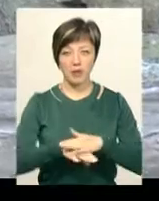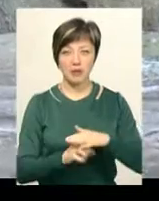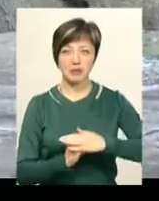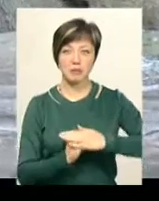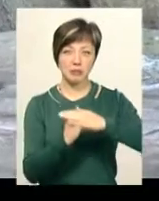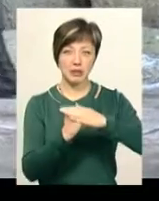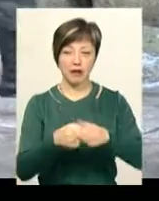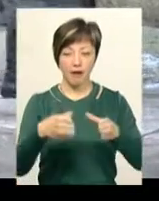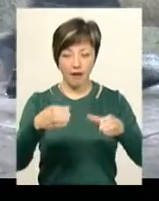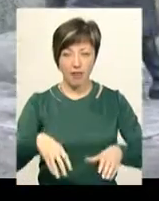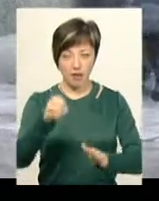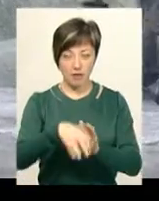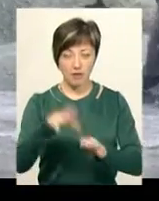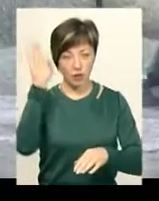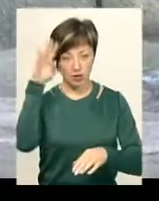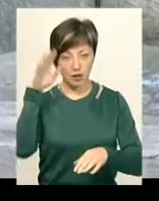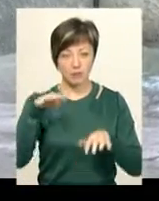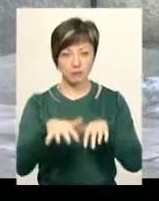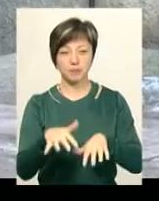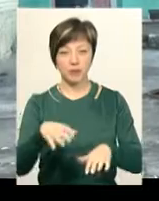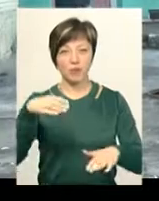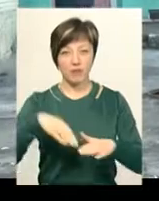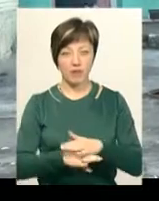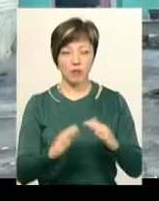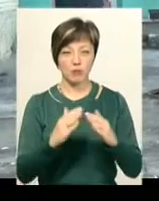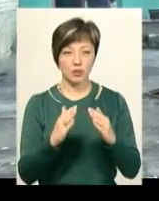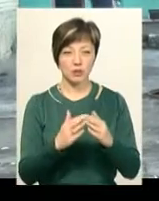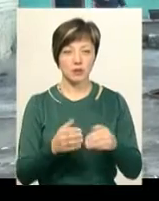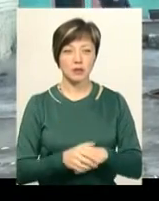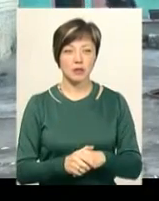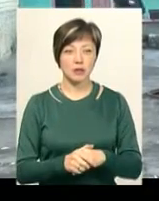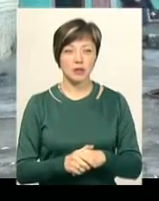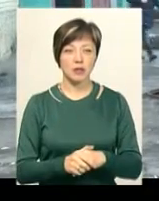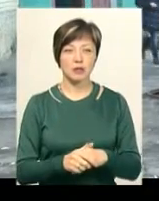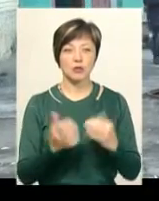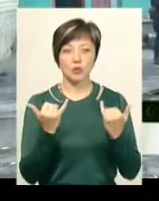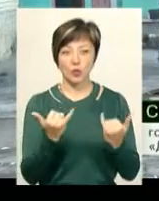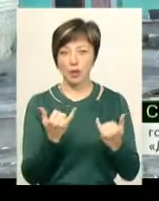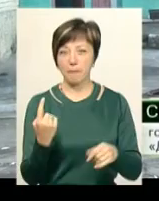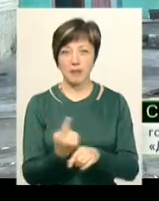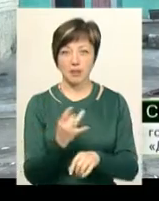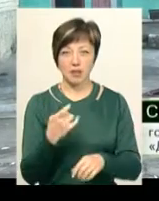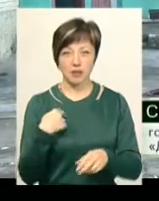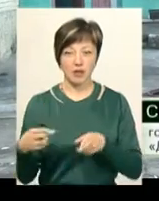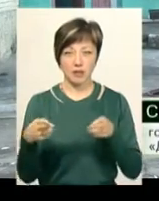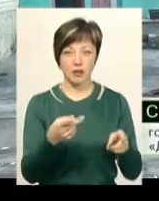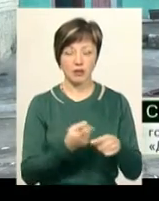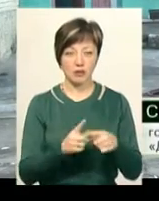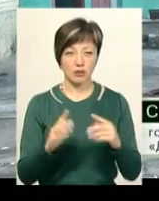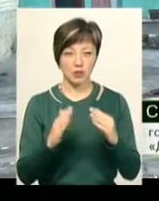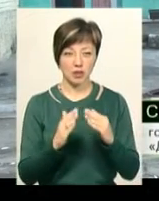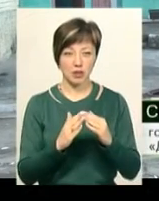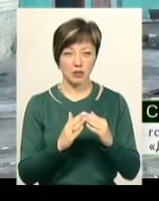каналізація, внаслідок чого вода стікає у підвал будинку. Коли зверталися жителі до вас? Сьогодні перший раз. Я виїхала на цей будинок.